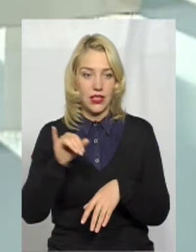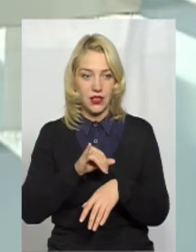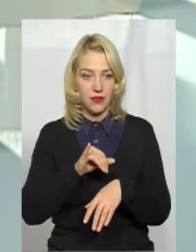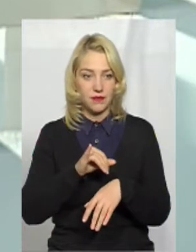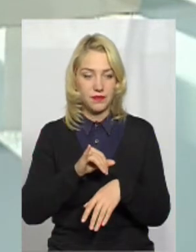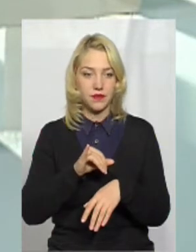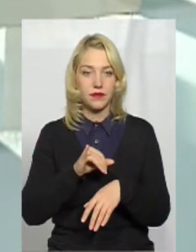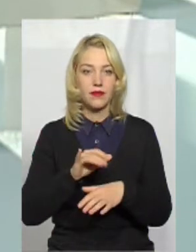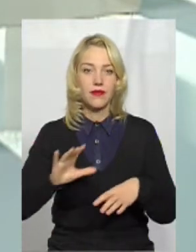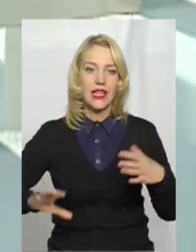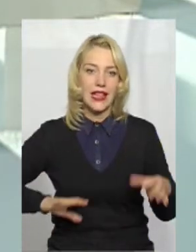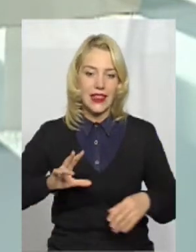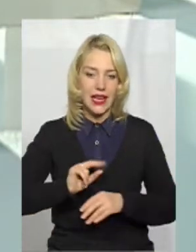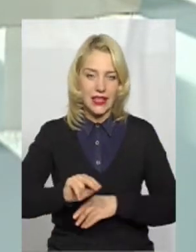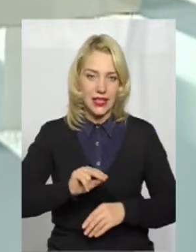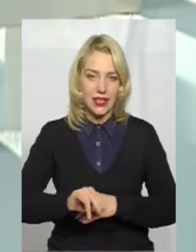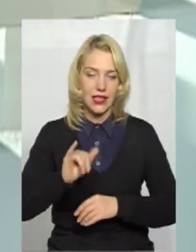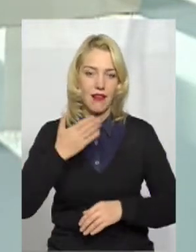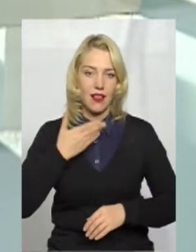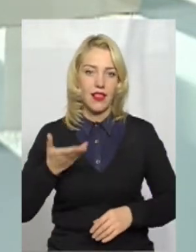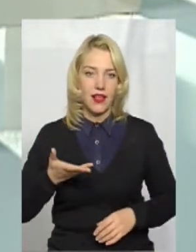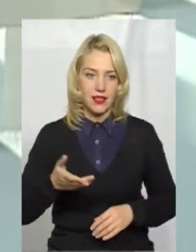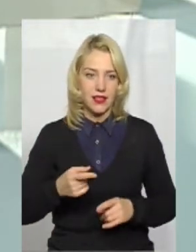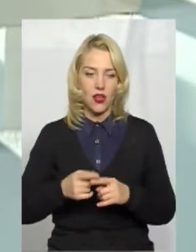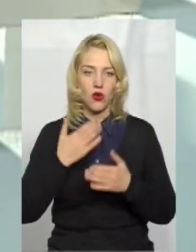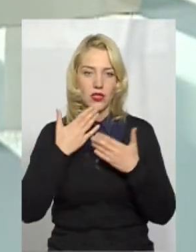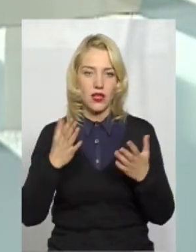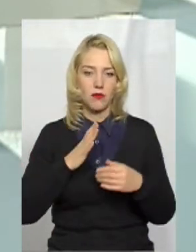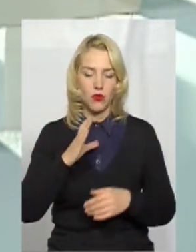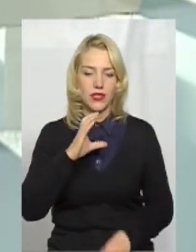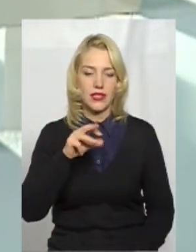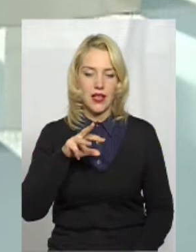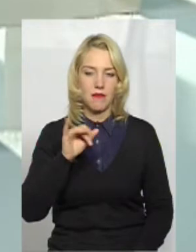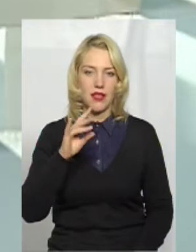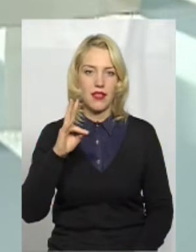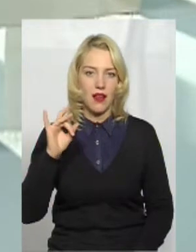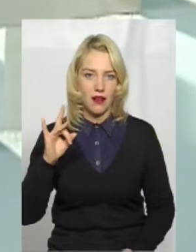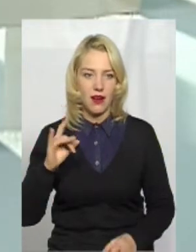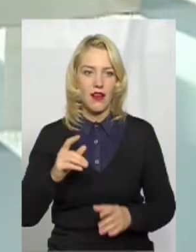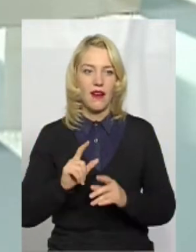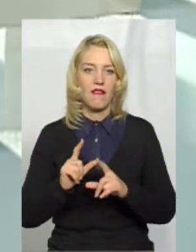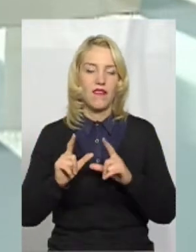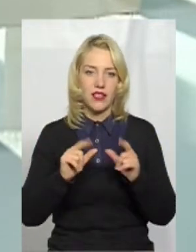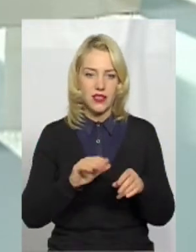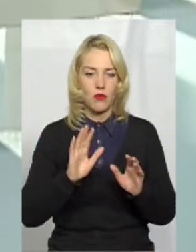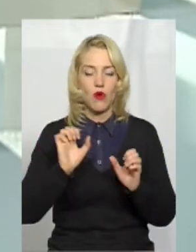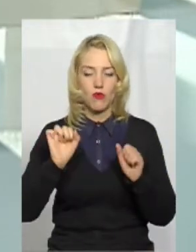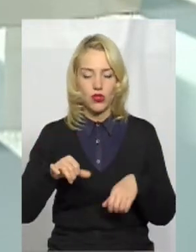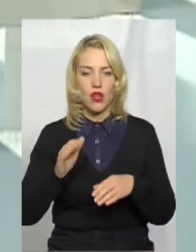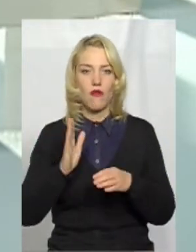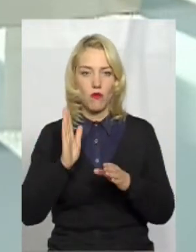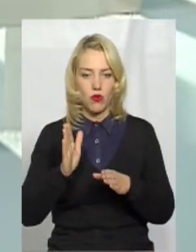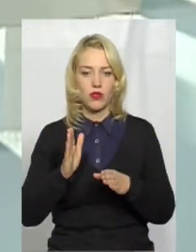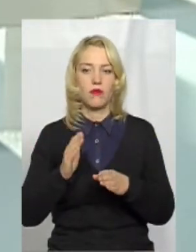тренінги, і лекції. Останній у нас був семінар, який з неї. Можливо, ми потім ще про нього розповімо.